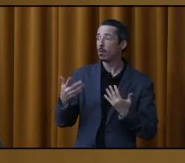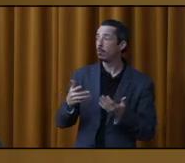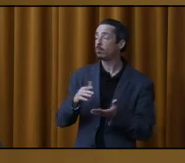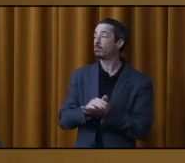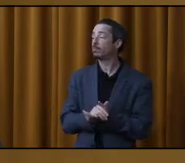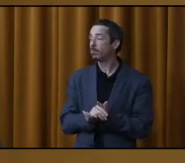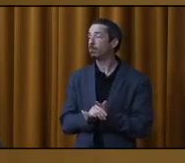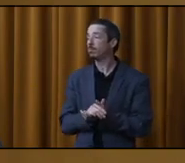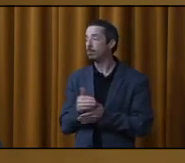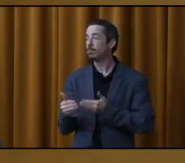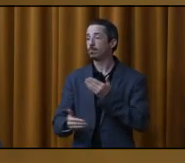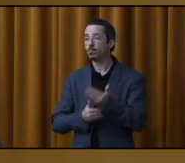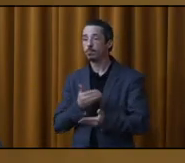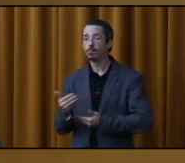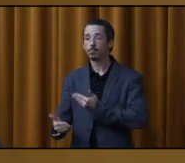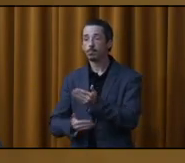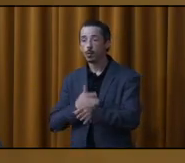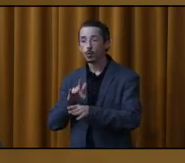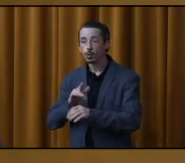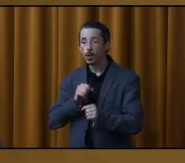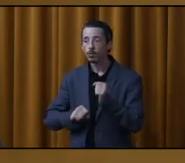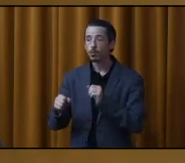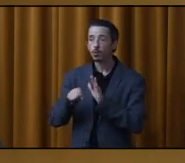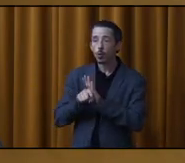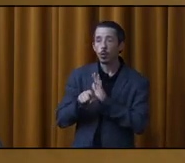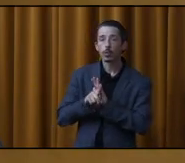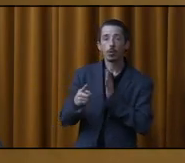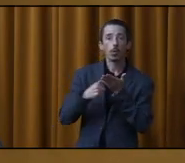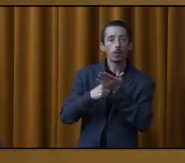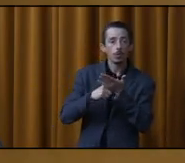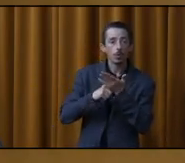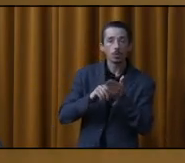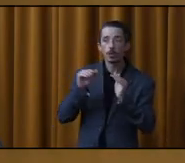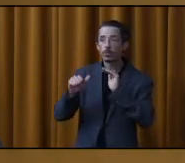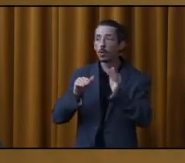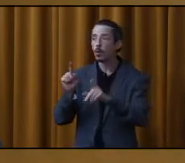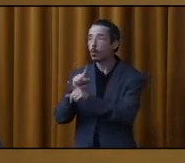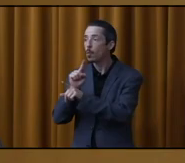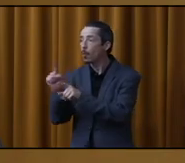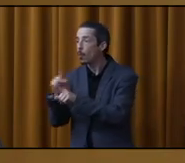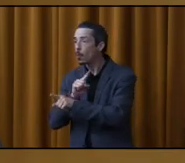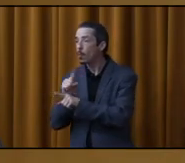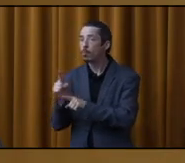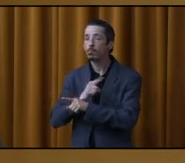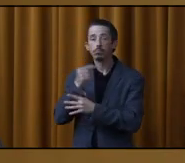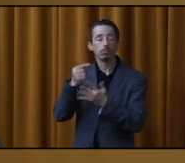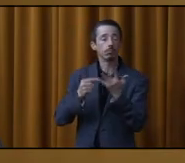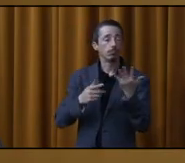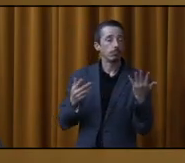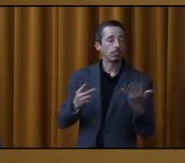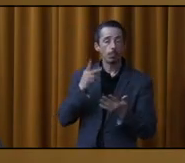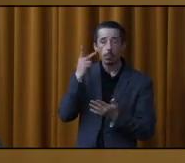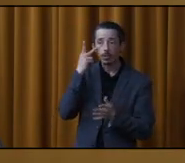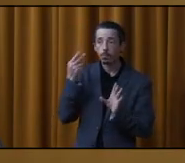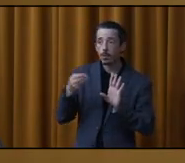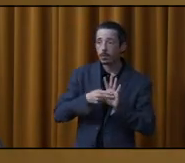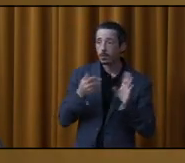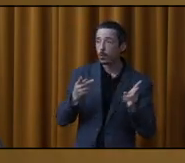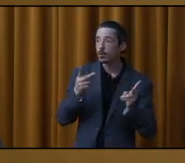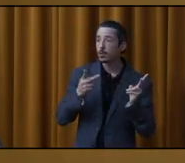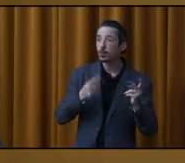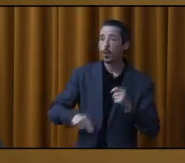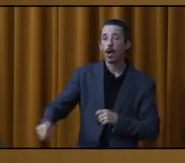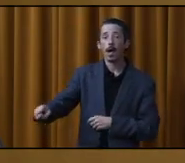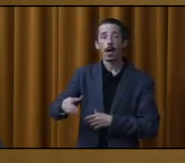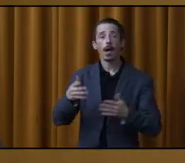au fur et à mesure de nos activités, de faire des sondages, des consultations, d'aller à votre rencontre. Il différentes formes dans une politique de participation citoyenne.